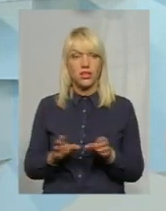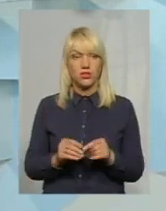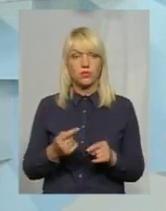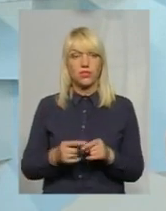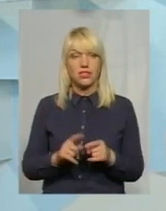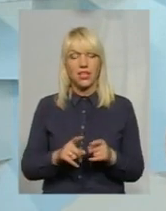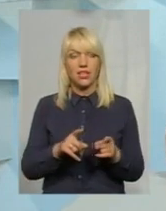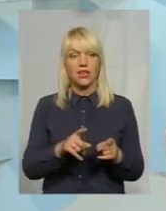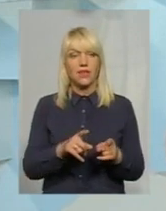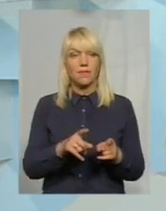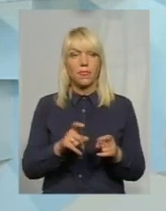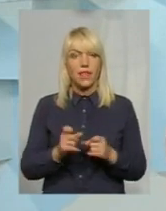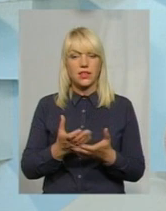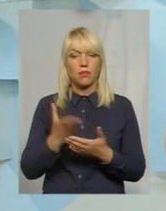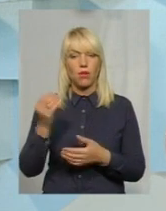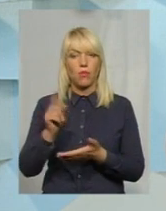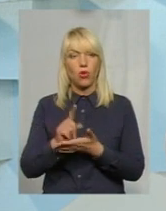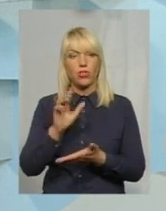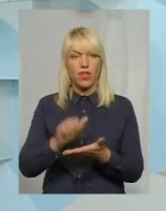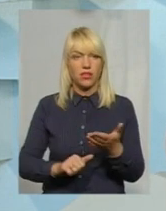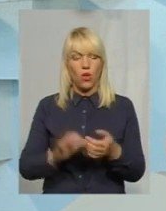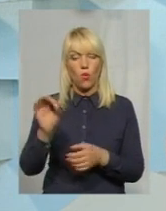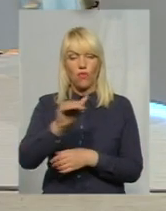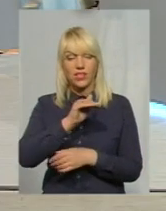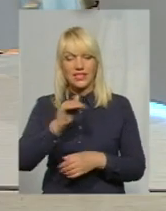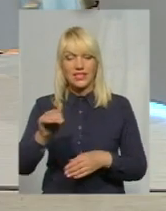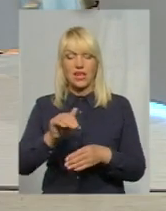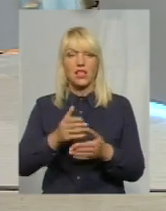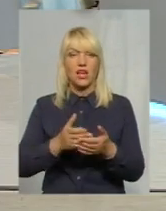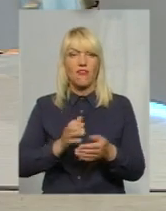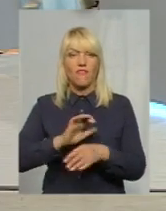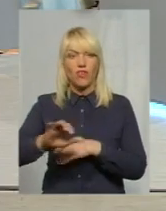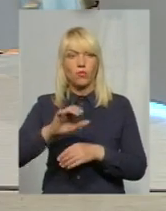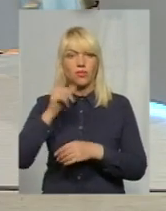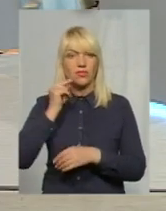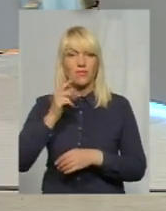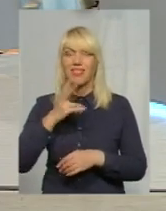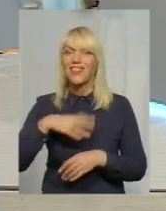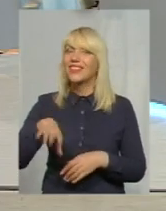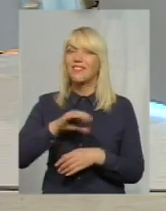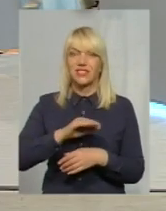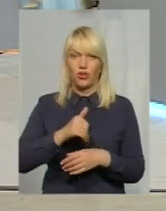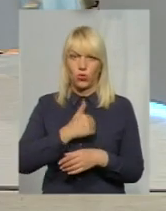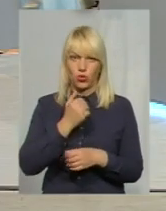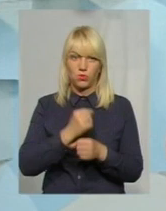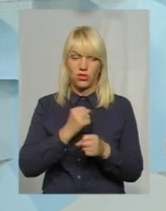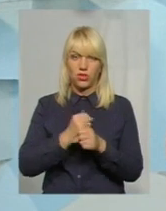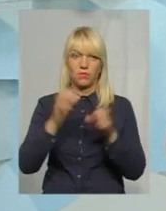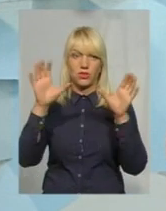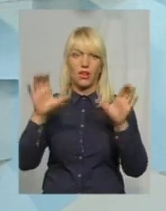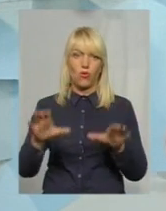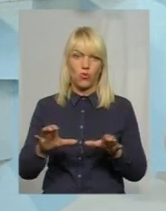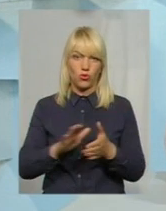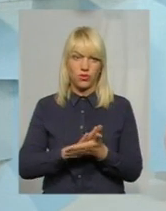тягне і сплату податків. Офіційне виробництво, офіційне, але не всі ж в нас хочуть також працювати в законодавчому руслі.